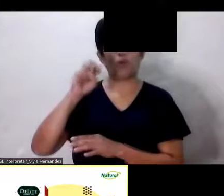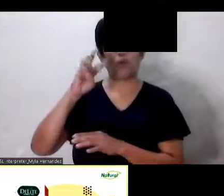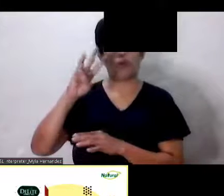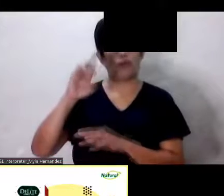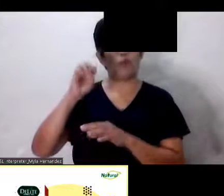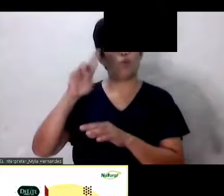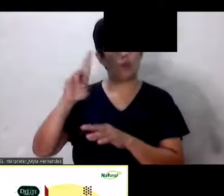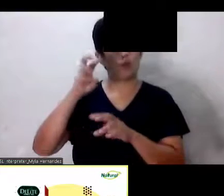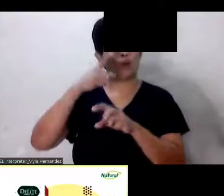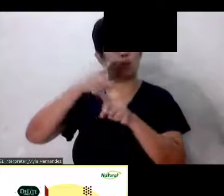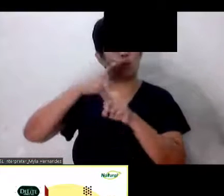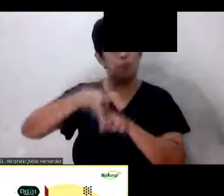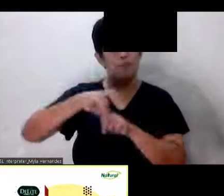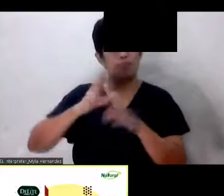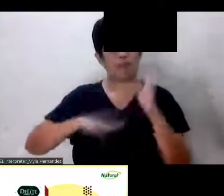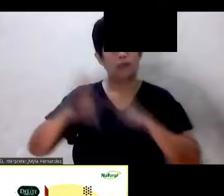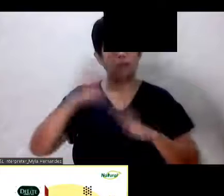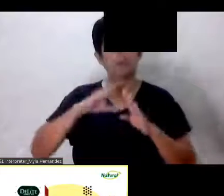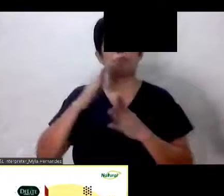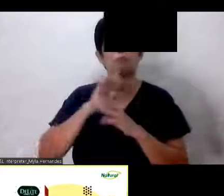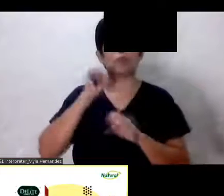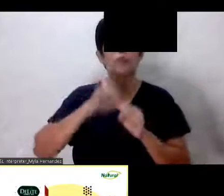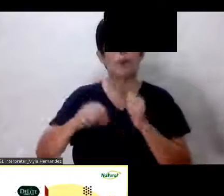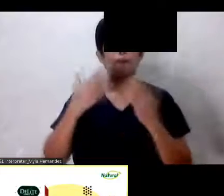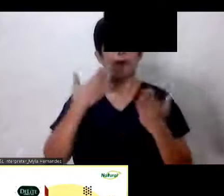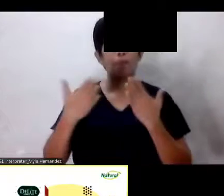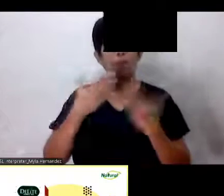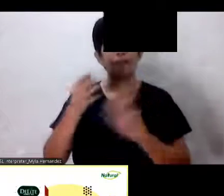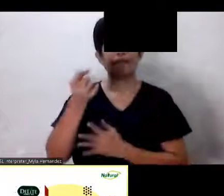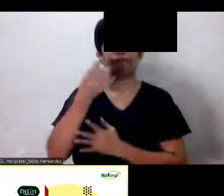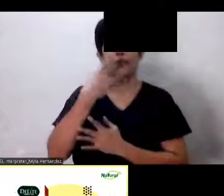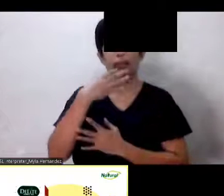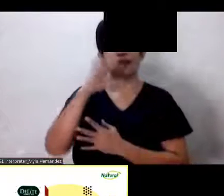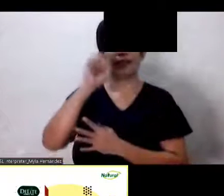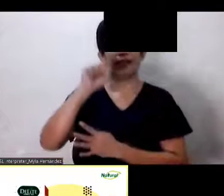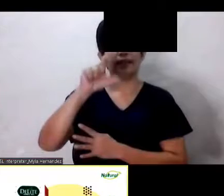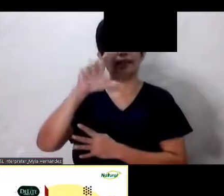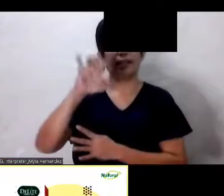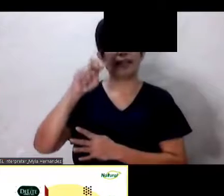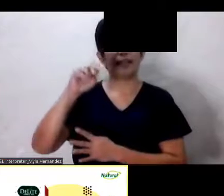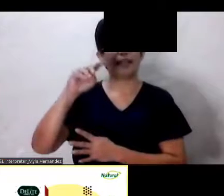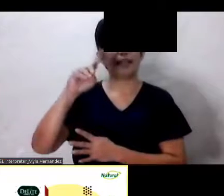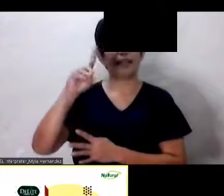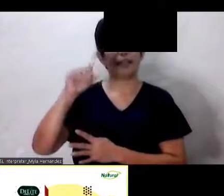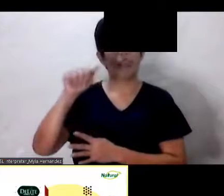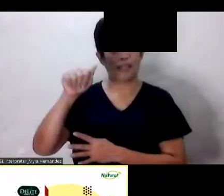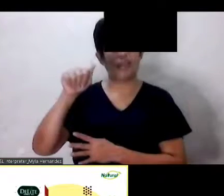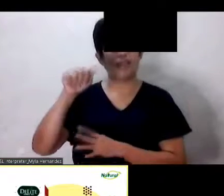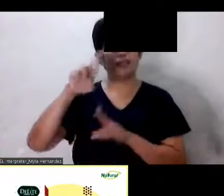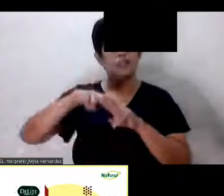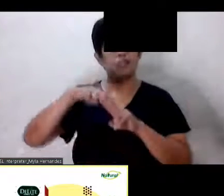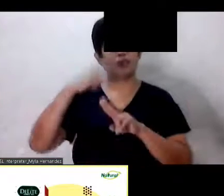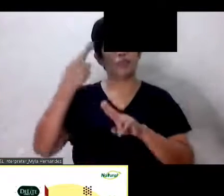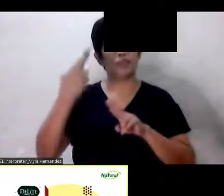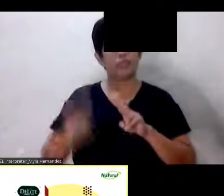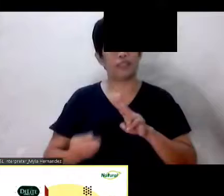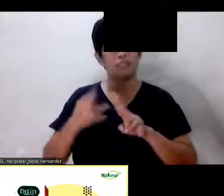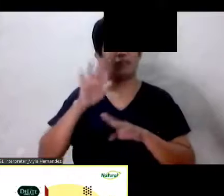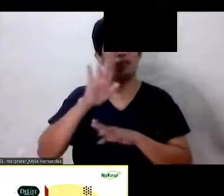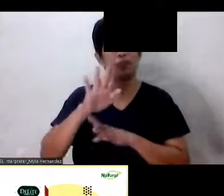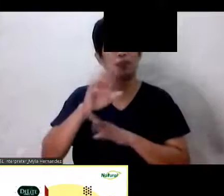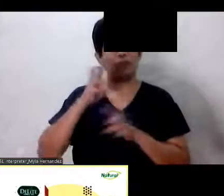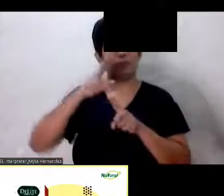hormone issue So maybe Taking slenda Reducing your weight Has a positive effect For the